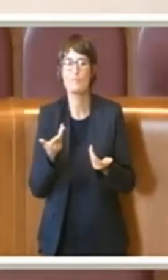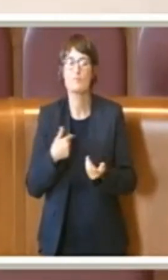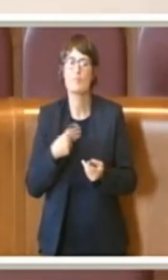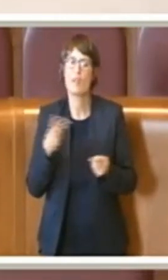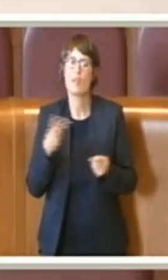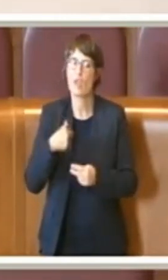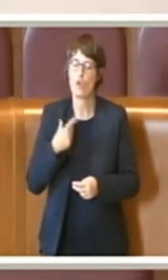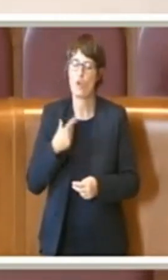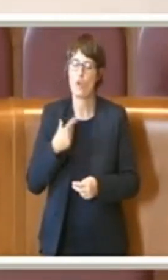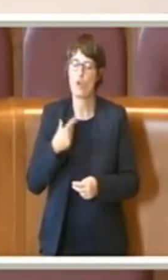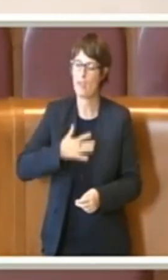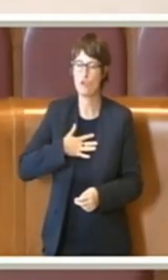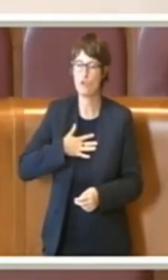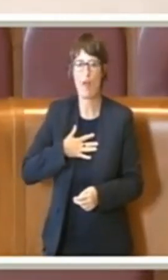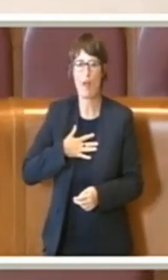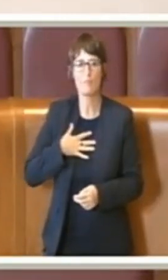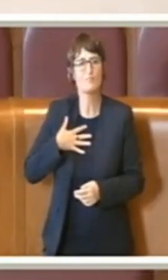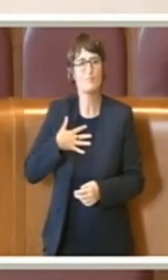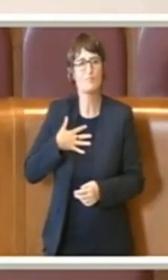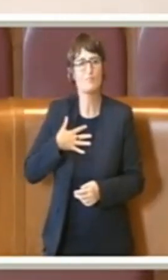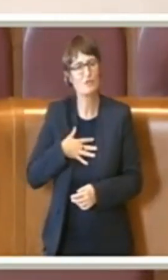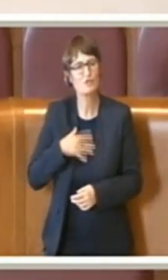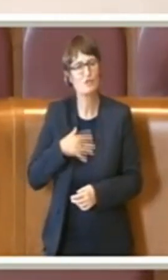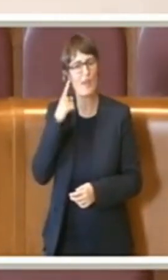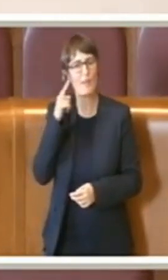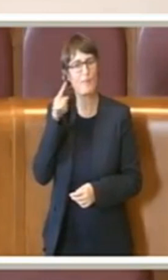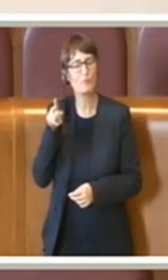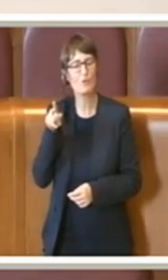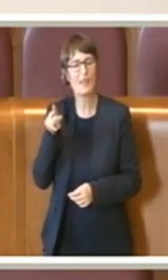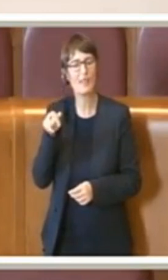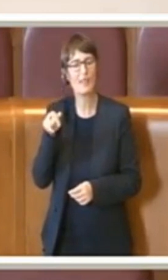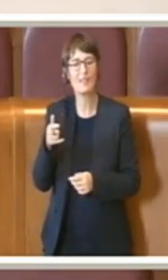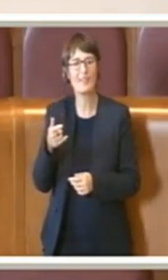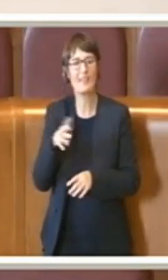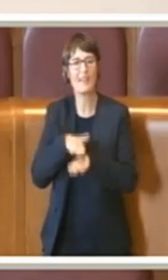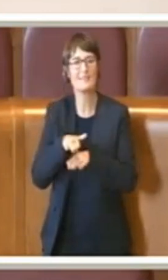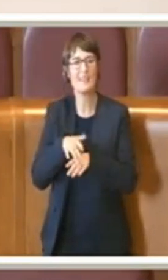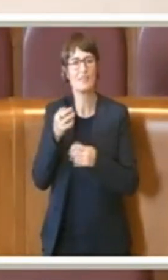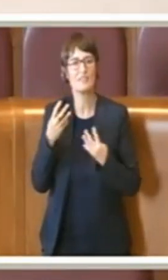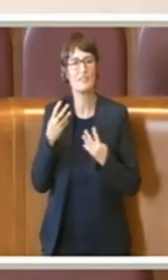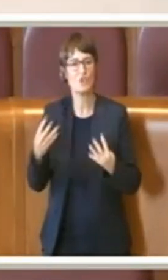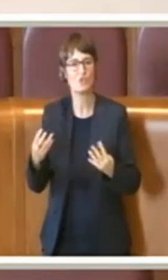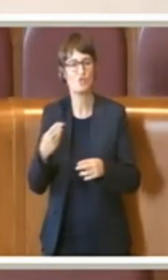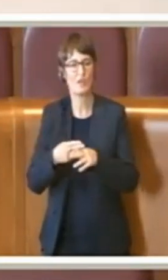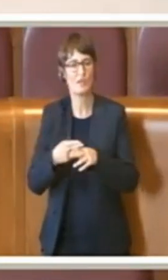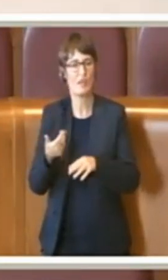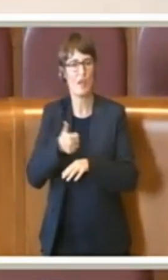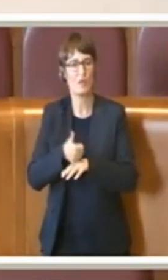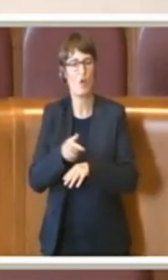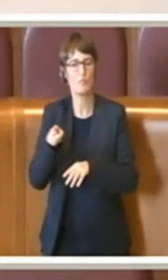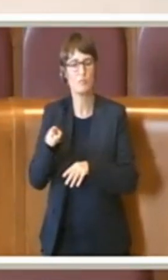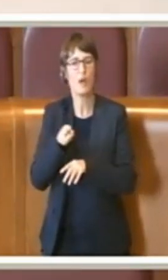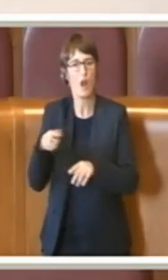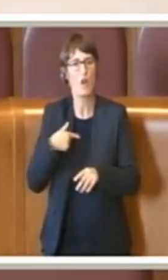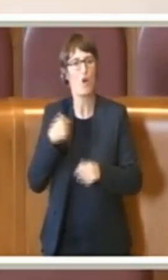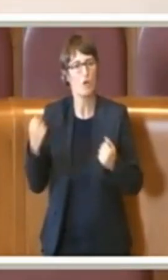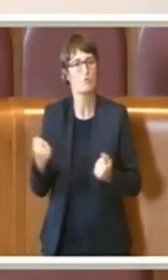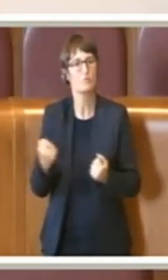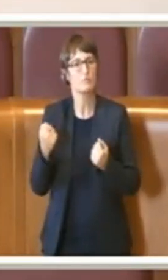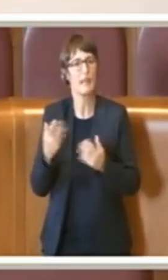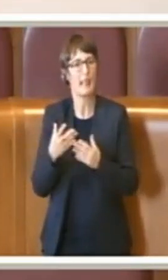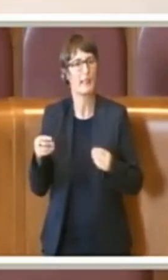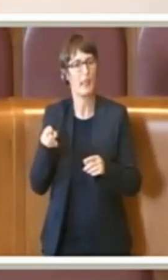piacere sapere dal Servizio Giardini di Roma Capitale le azioni che stanno intraprendendo